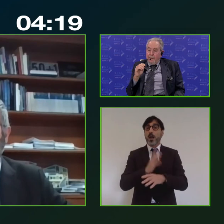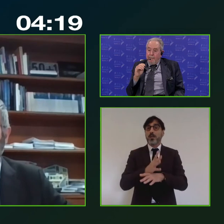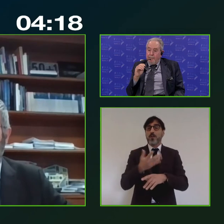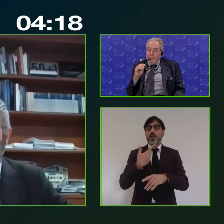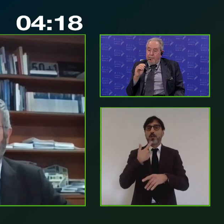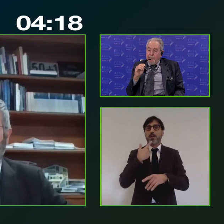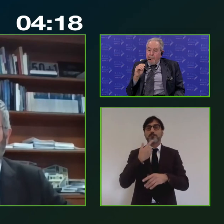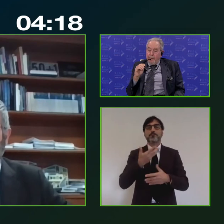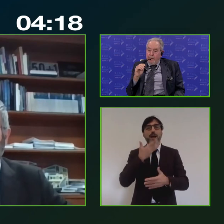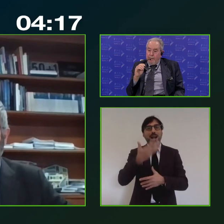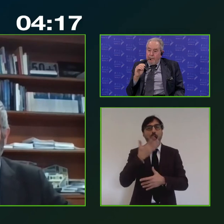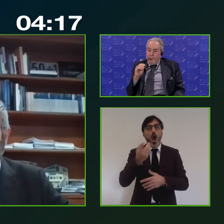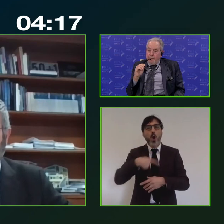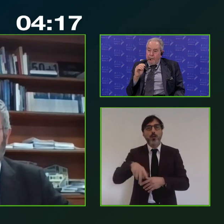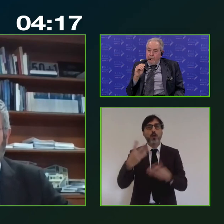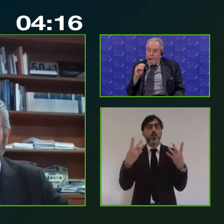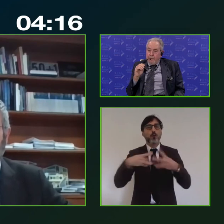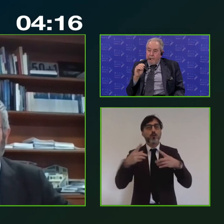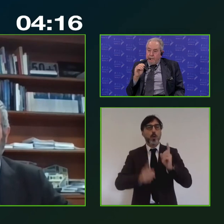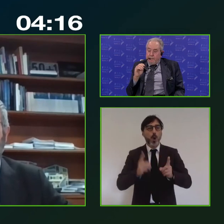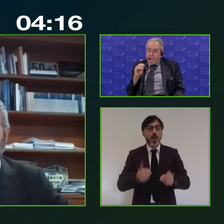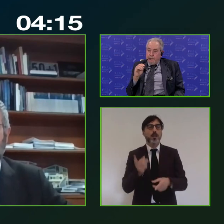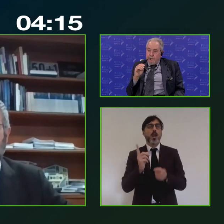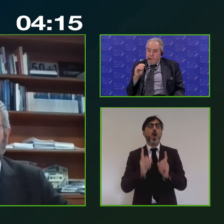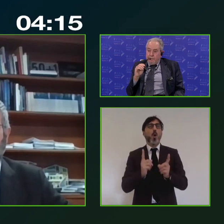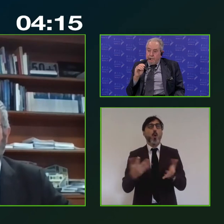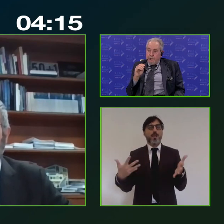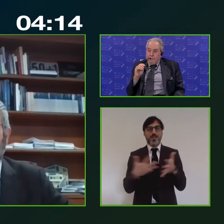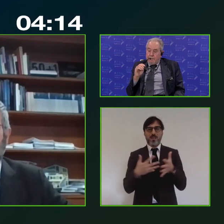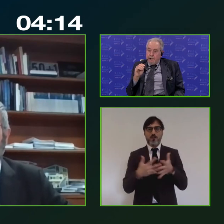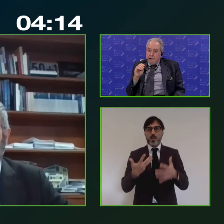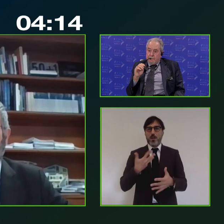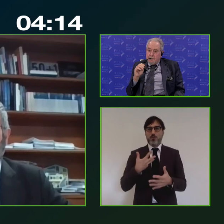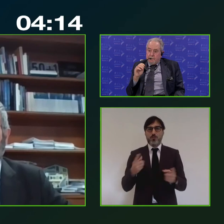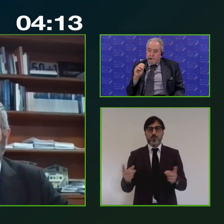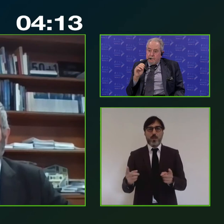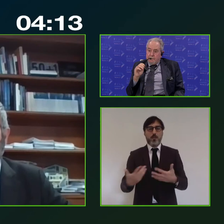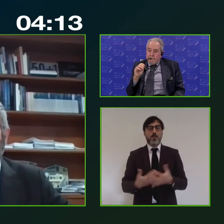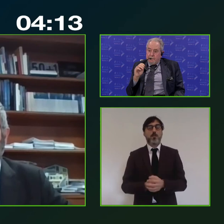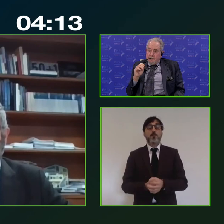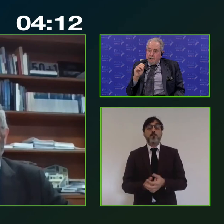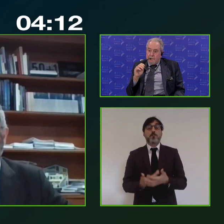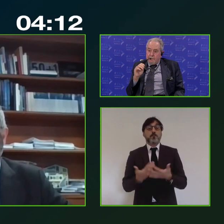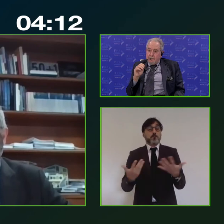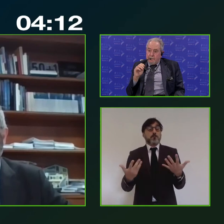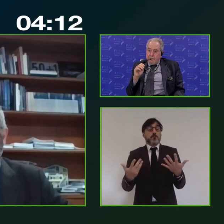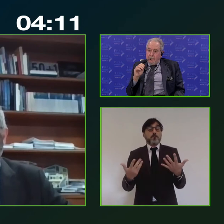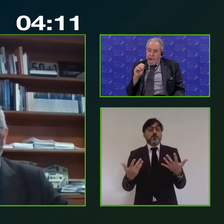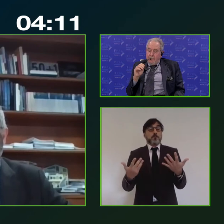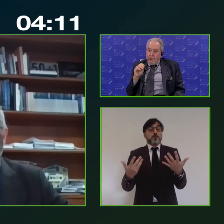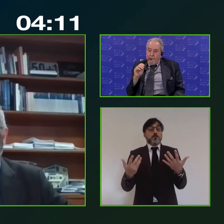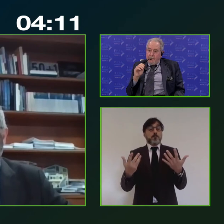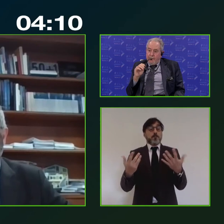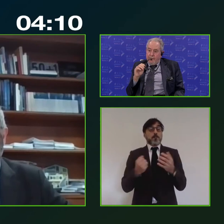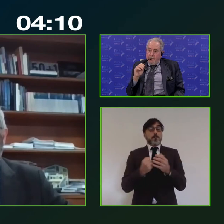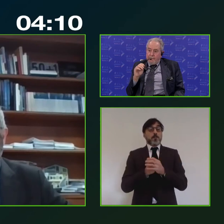funzionano le politiche e quale difficoltà devono attuare io credo che però la diciamo